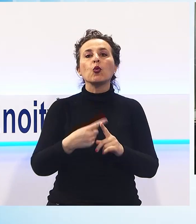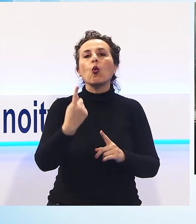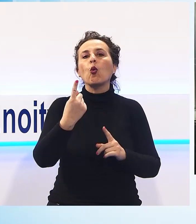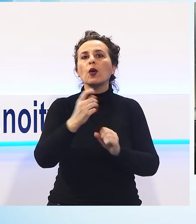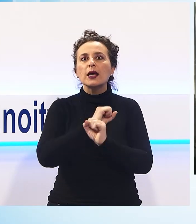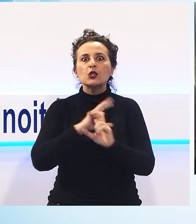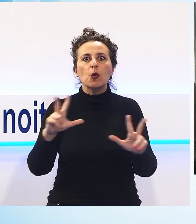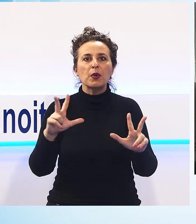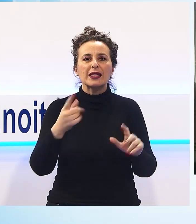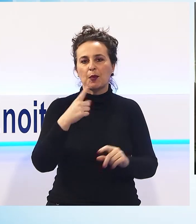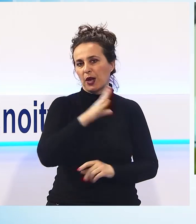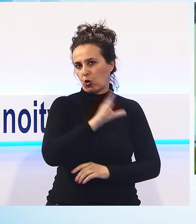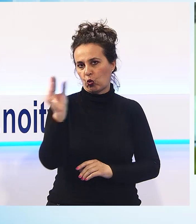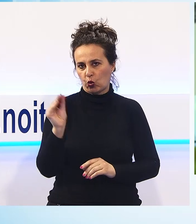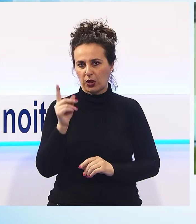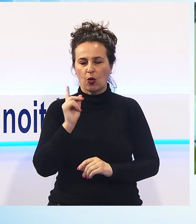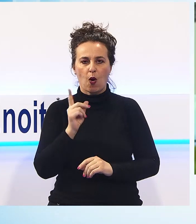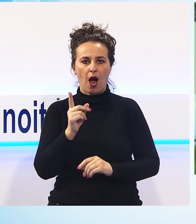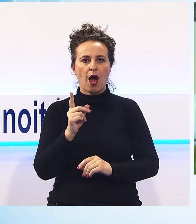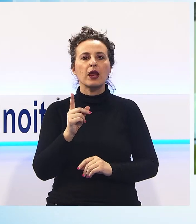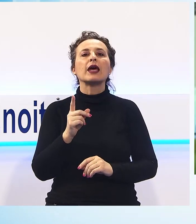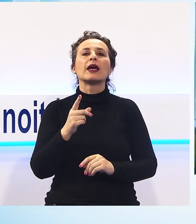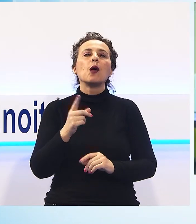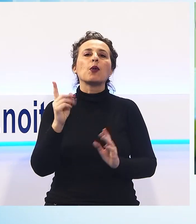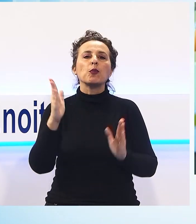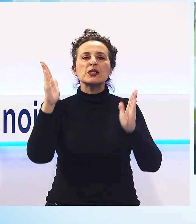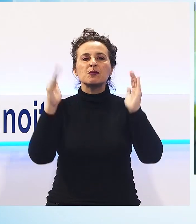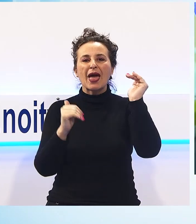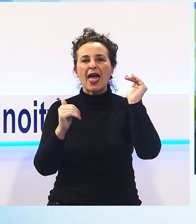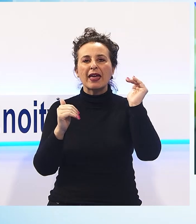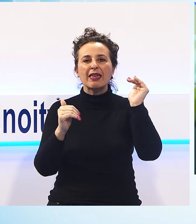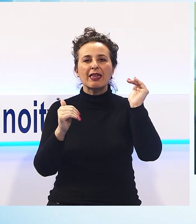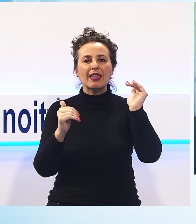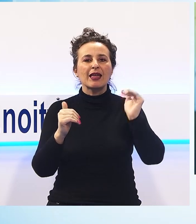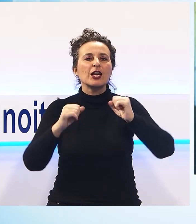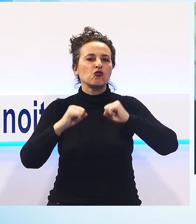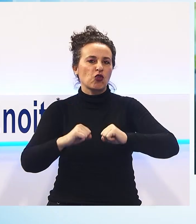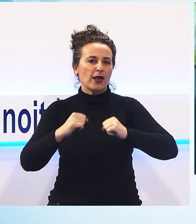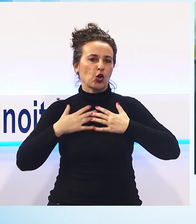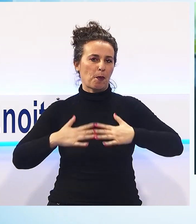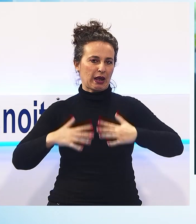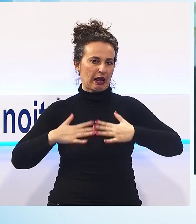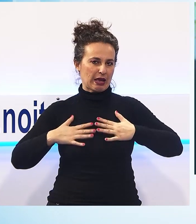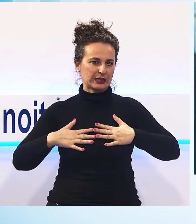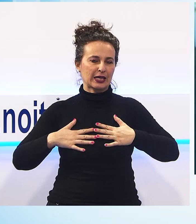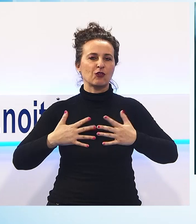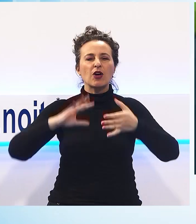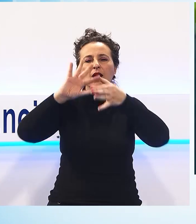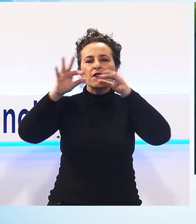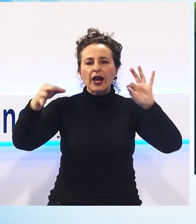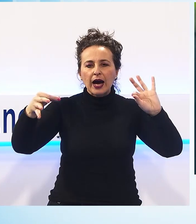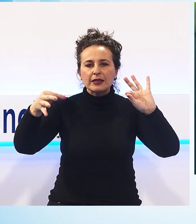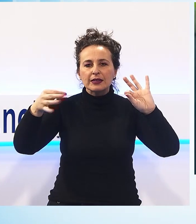che nella giornata dedicata al fiocchetto Lilla hanno trovato sugli specchi del centro benessere messaggi e frasi di sensibilizzazione alla